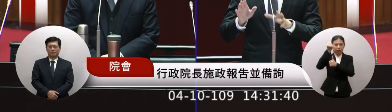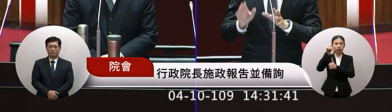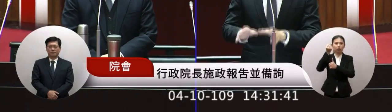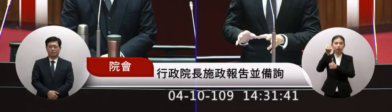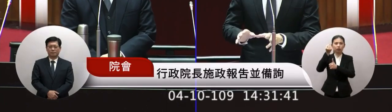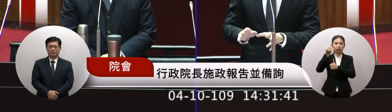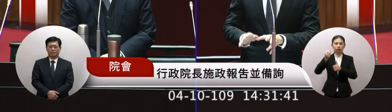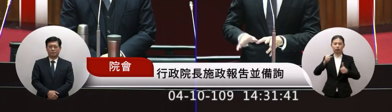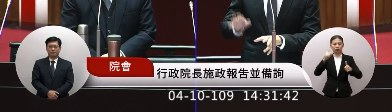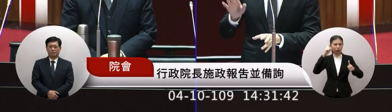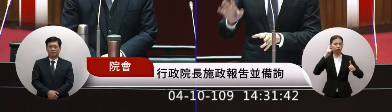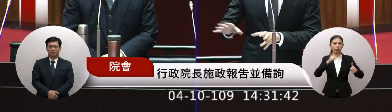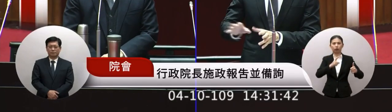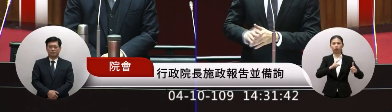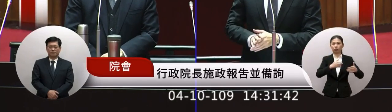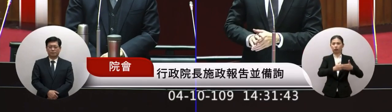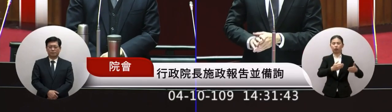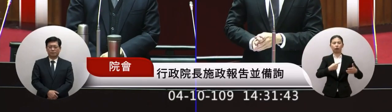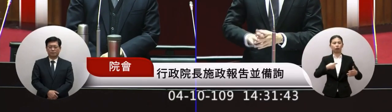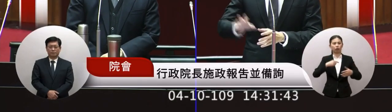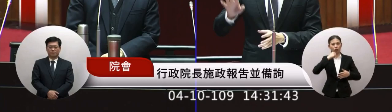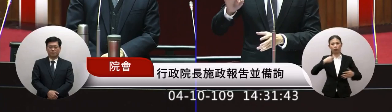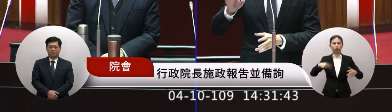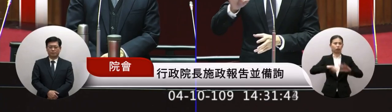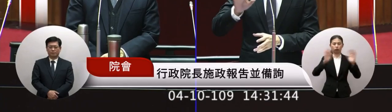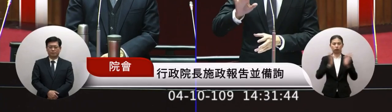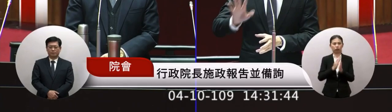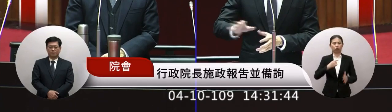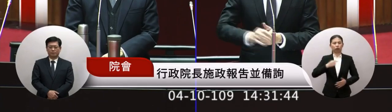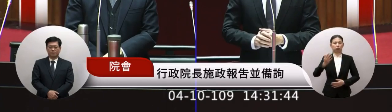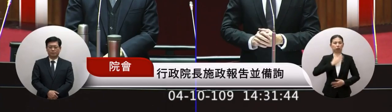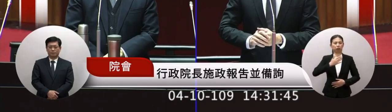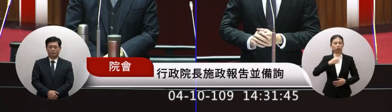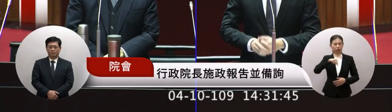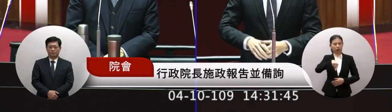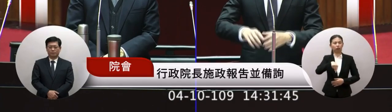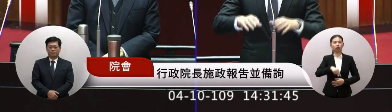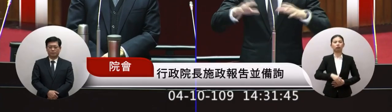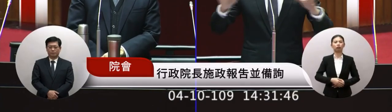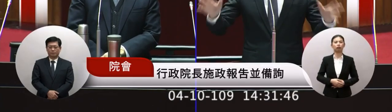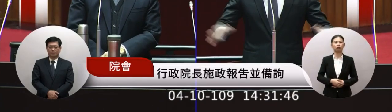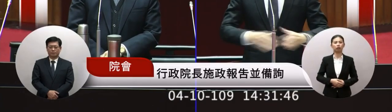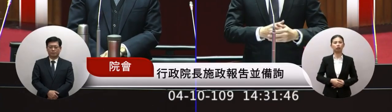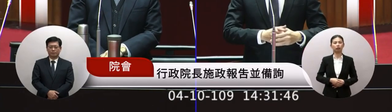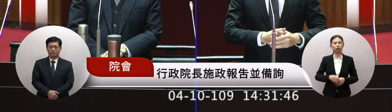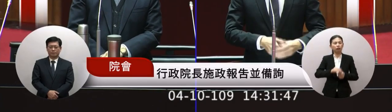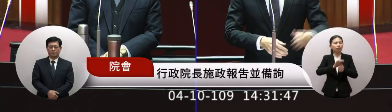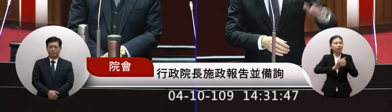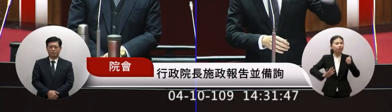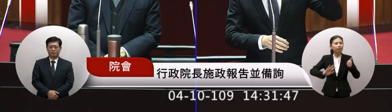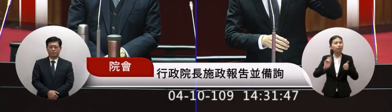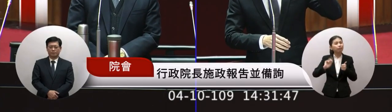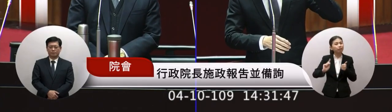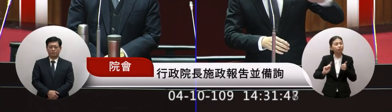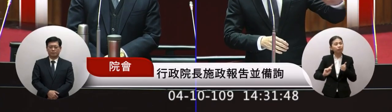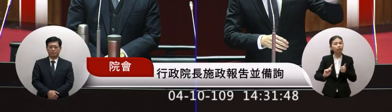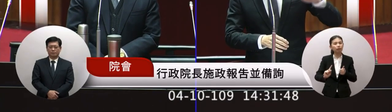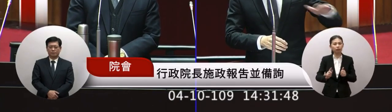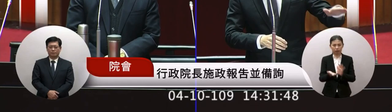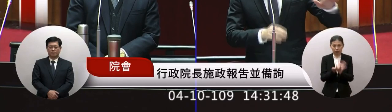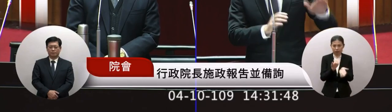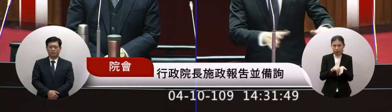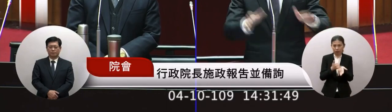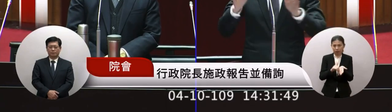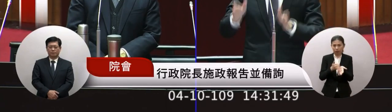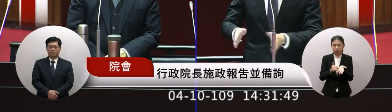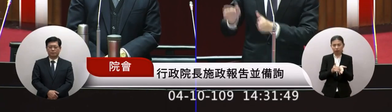中國議席的政策還有這些部門所以說會造成第一方面當然是他的議席